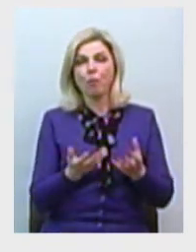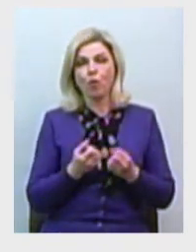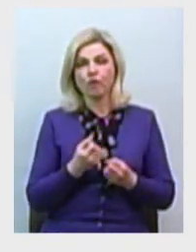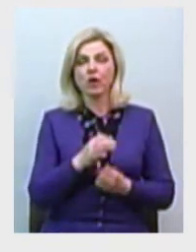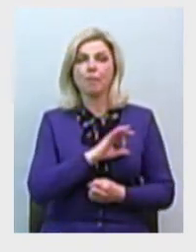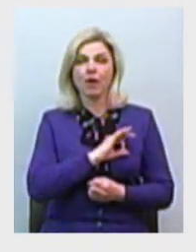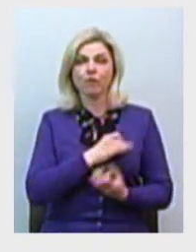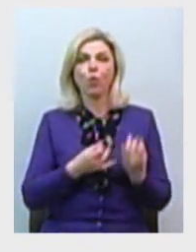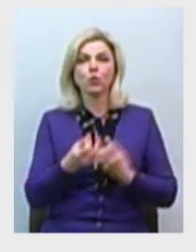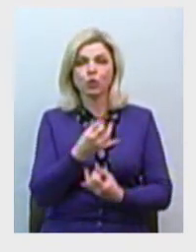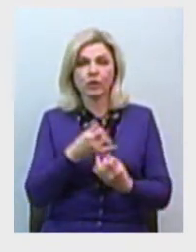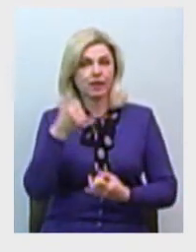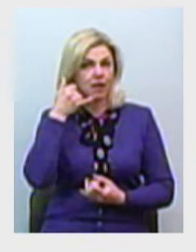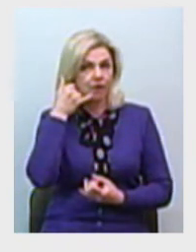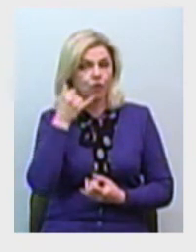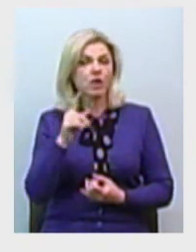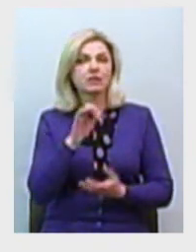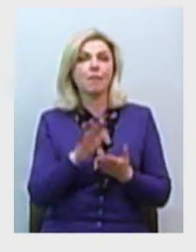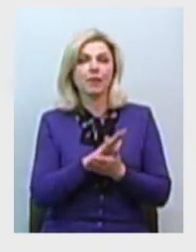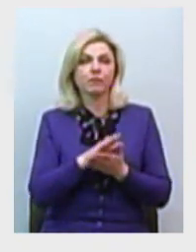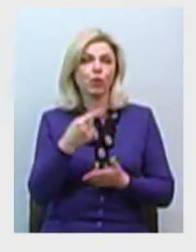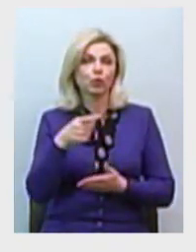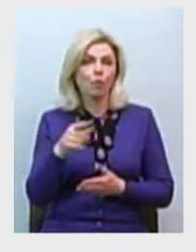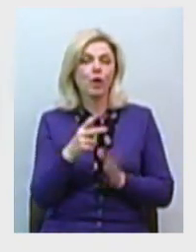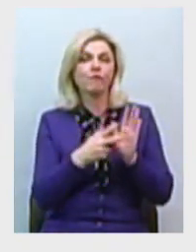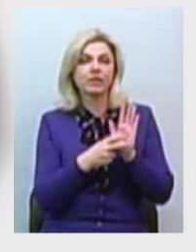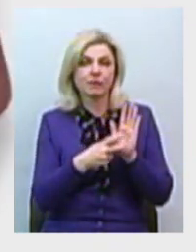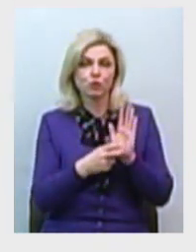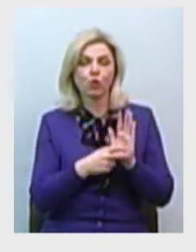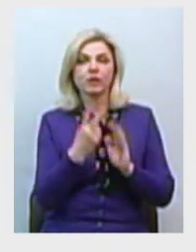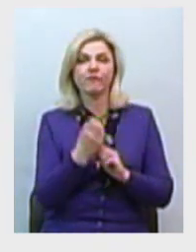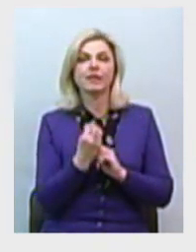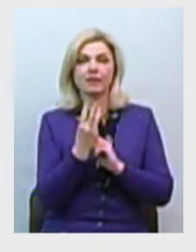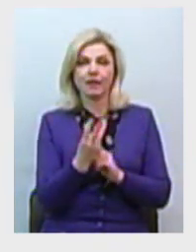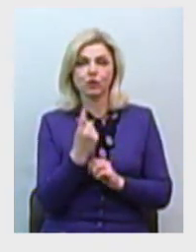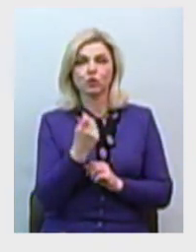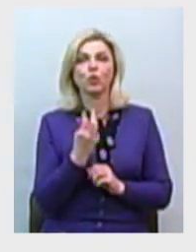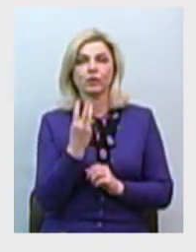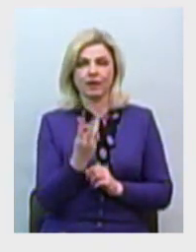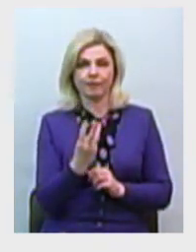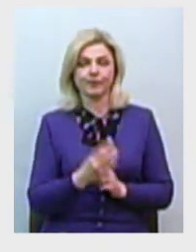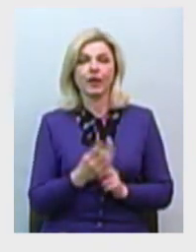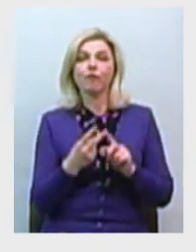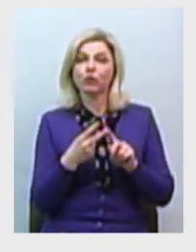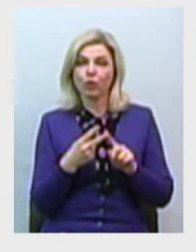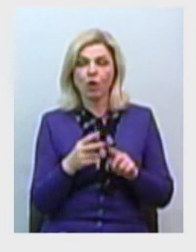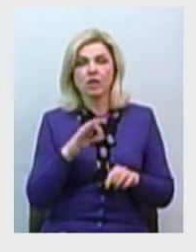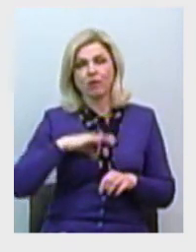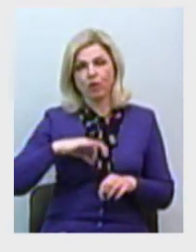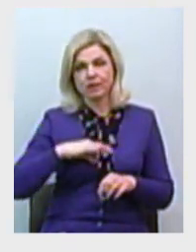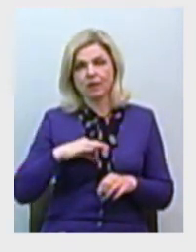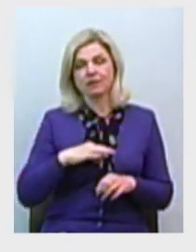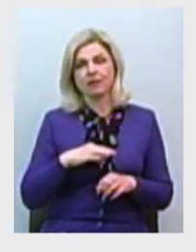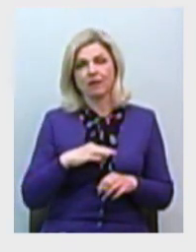консультацію телефоном за безкоштовним номером 0800 213 103. По-друге, скористатися